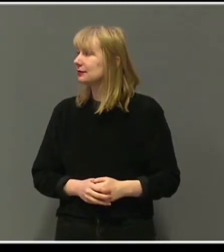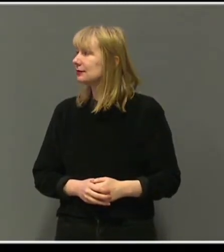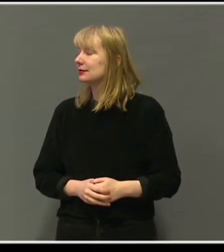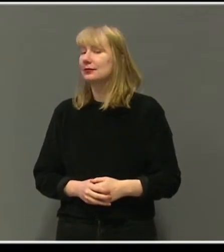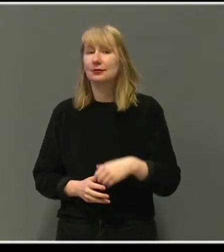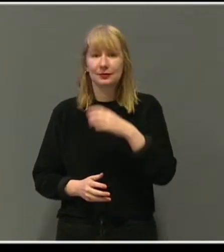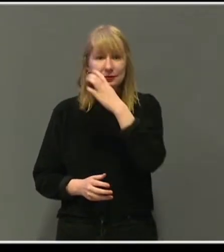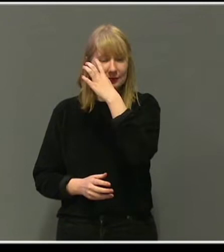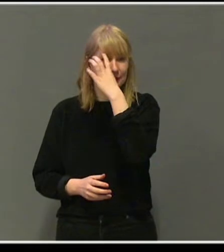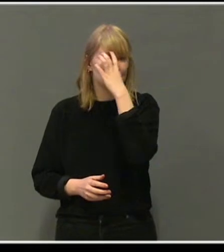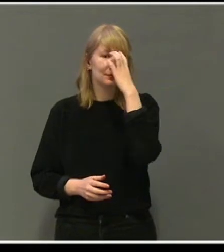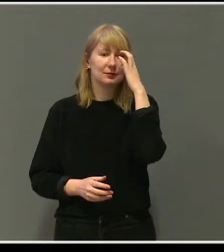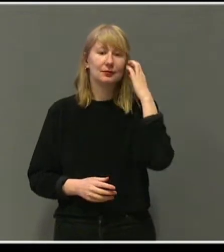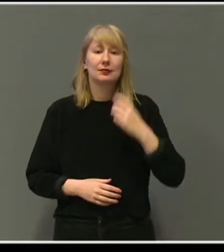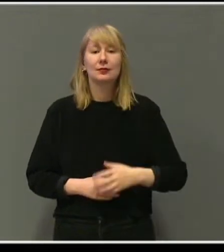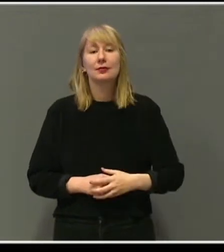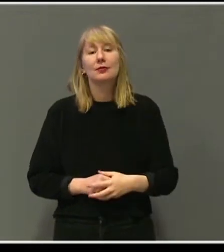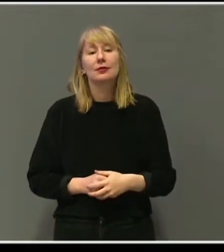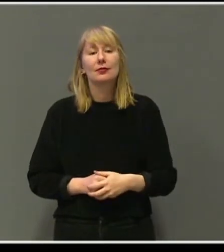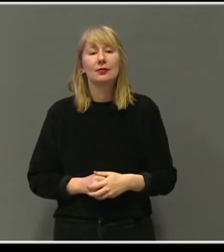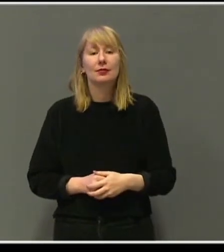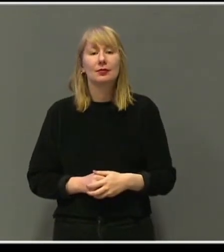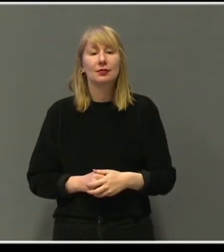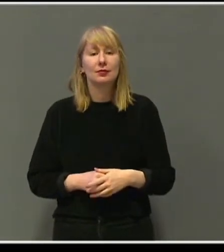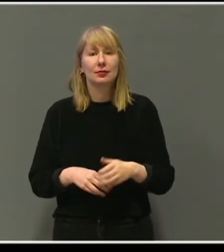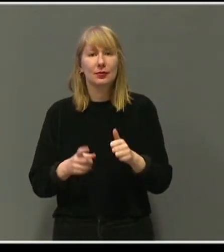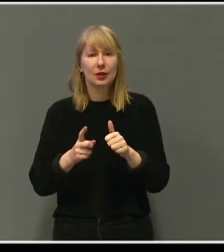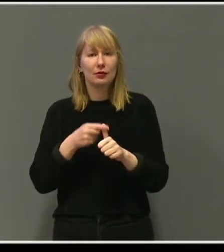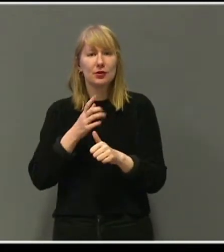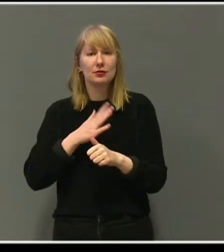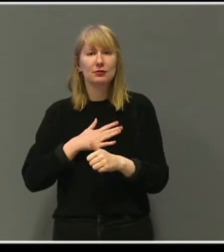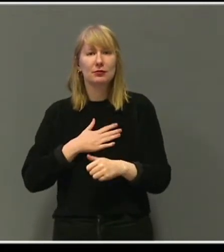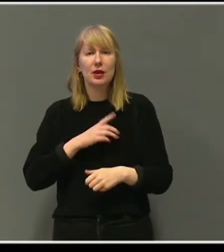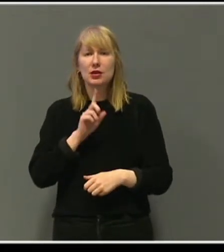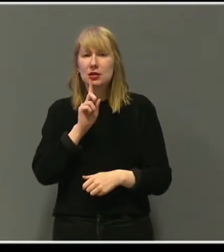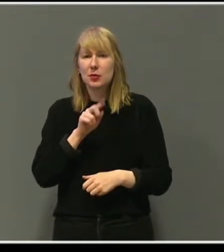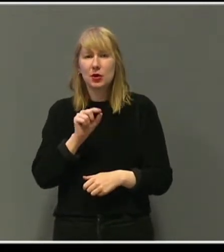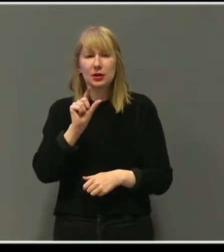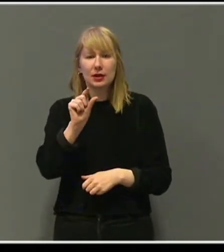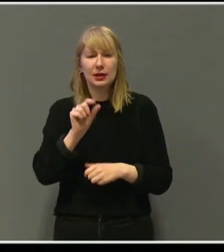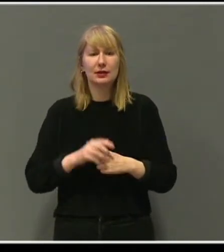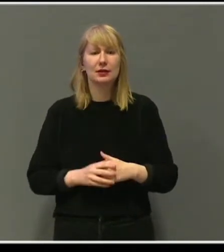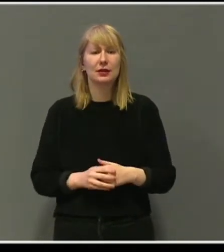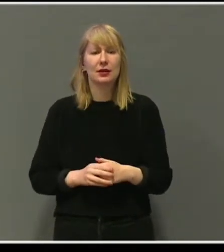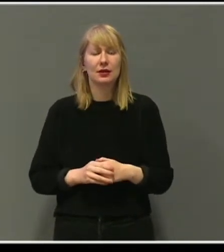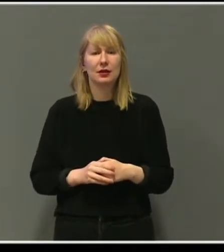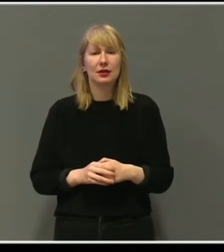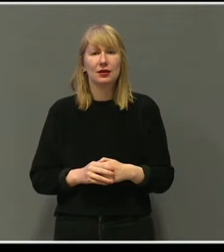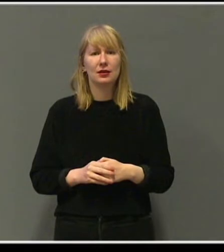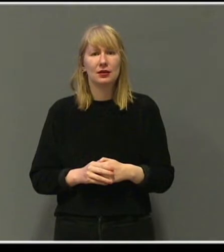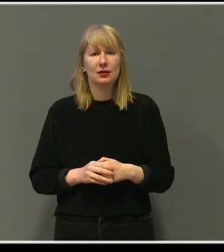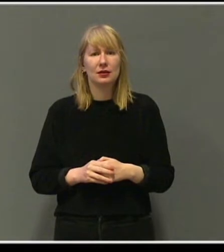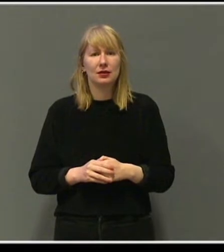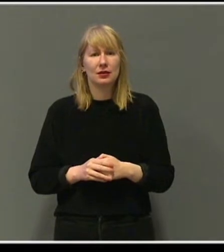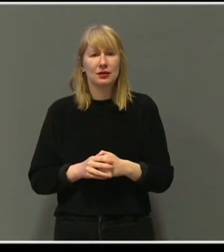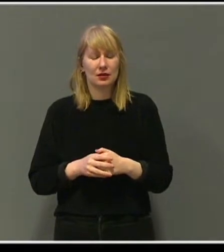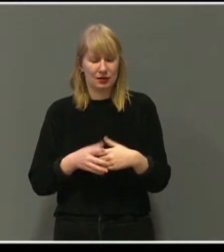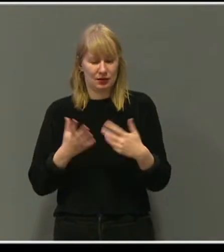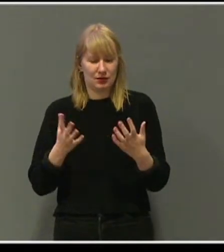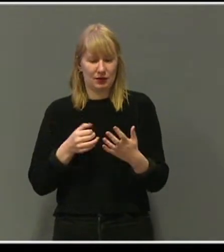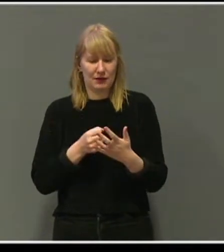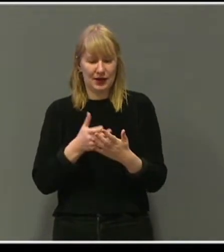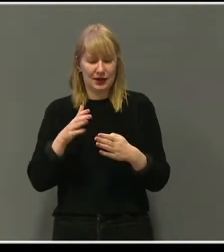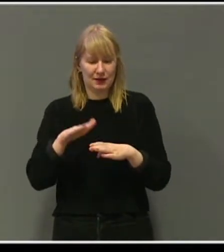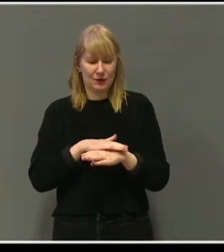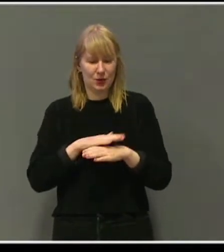La meg starte med å spørre litt. Hva er egentlig et verdifullt